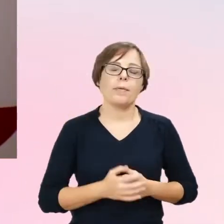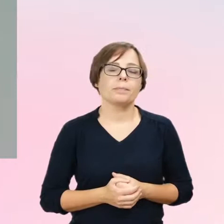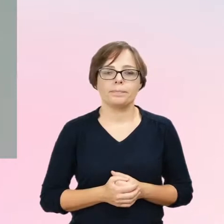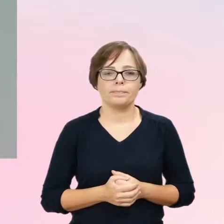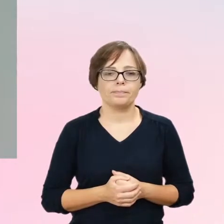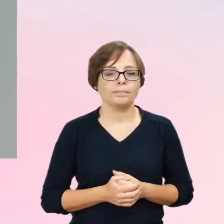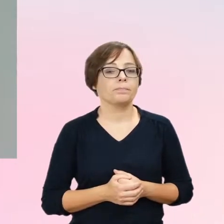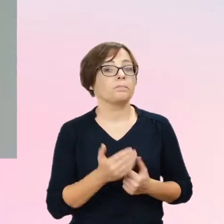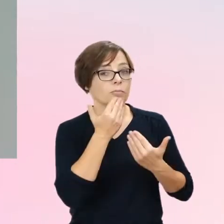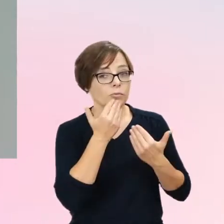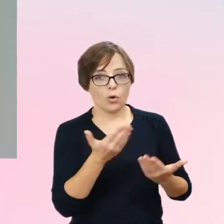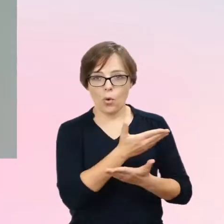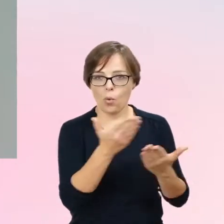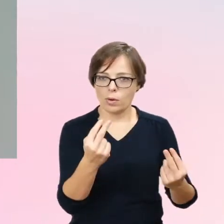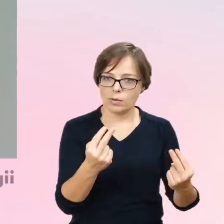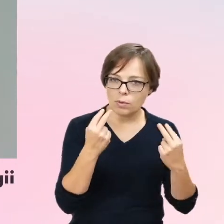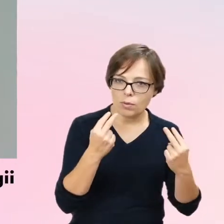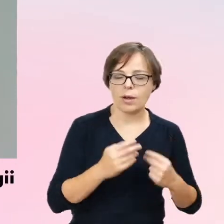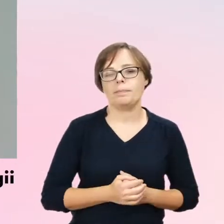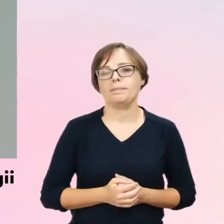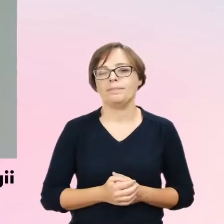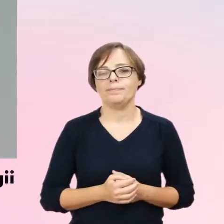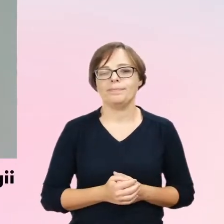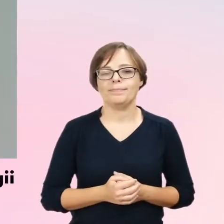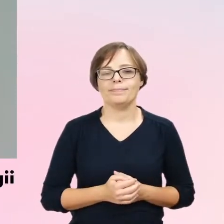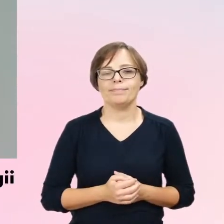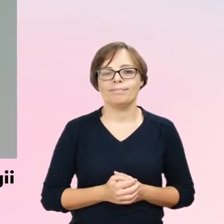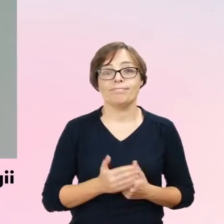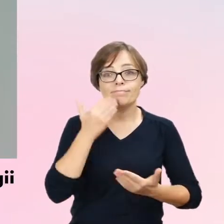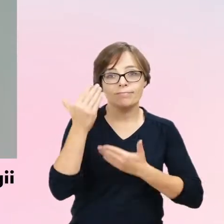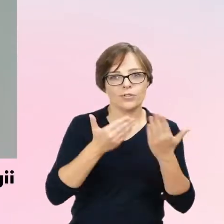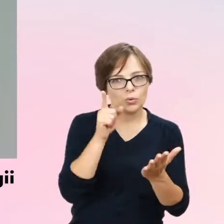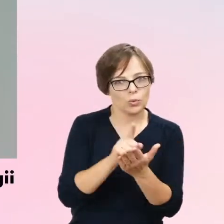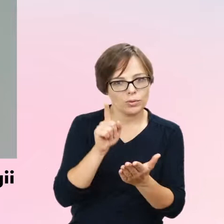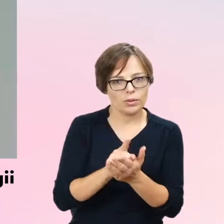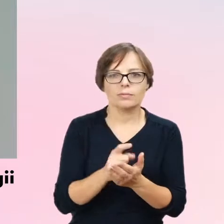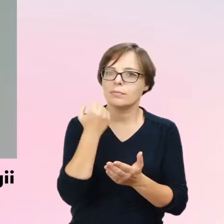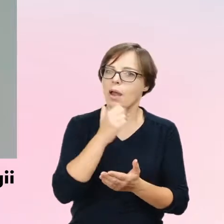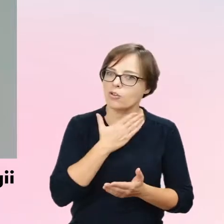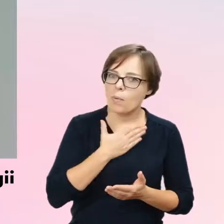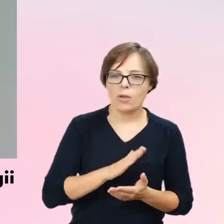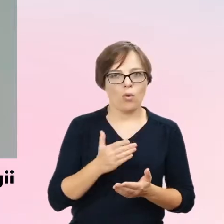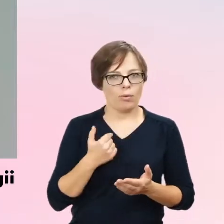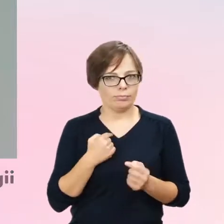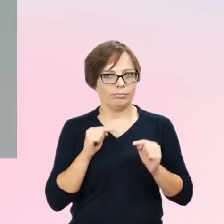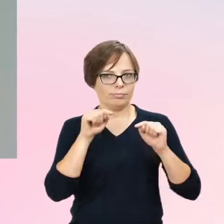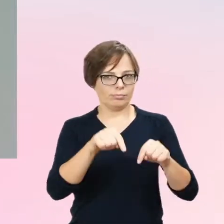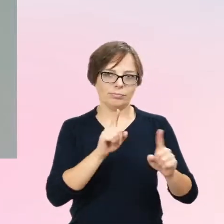Dziękuję Państwu bardzo. Bardzo dziękuję za uwagę i powodzenia wszelkiego. Bardzo mi było miło u Państwa gościć.